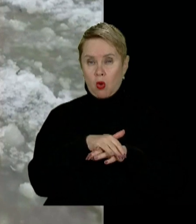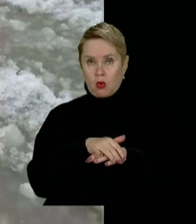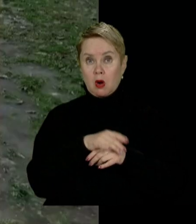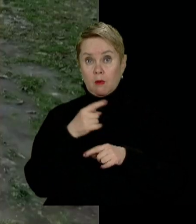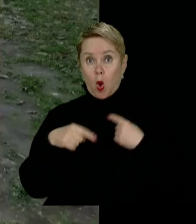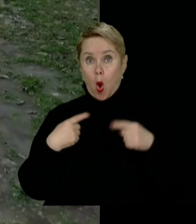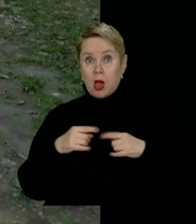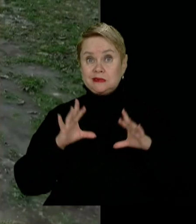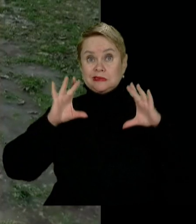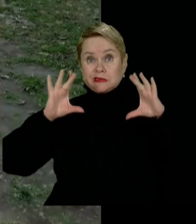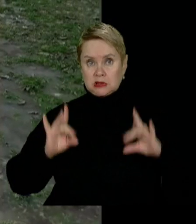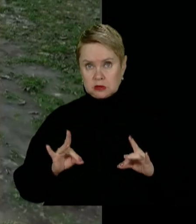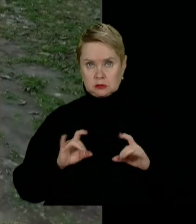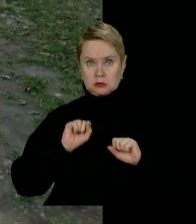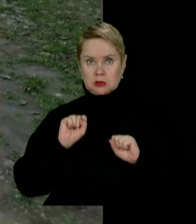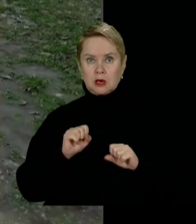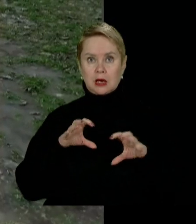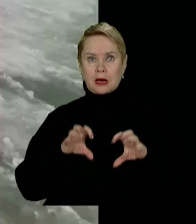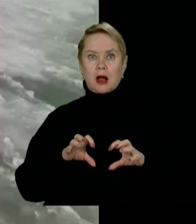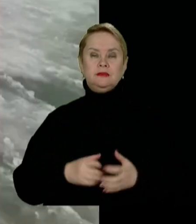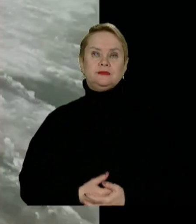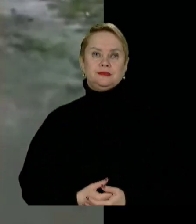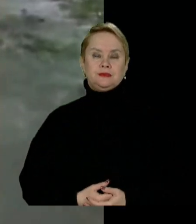бо колеса буквально заблокувала крига.